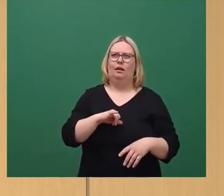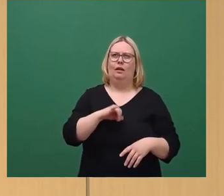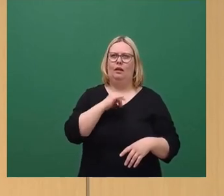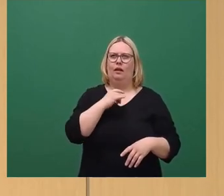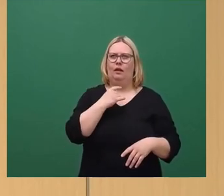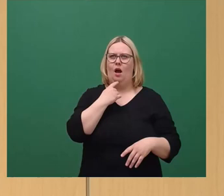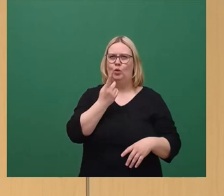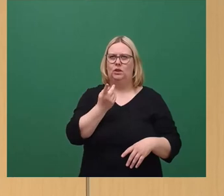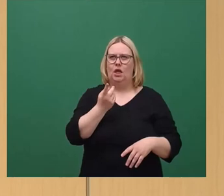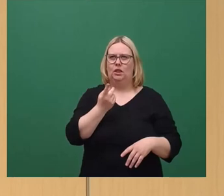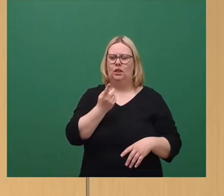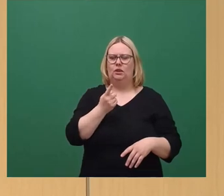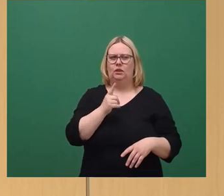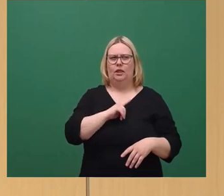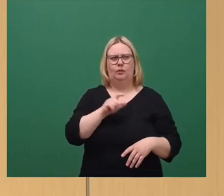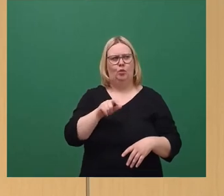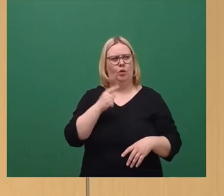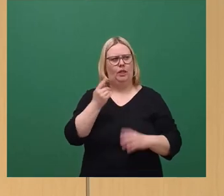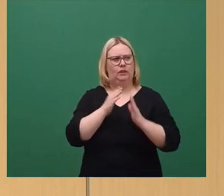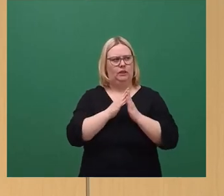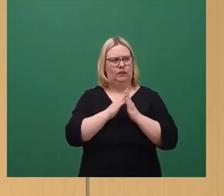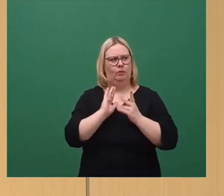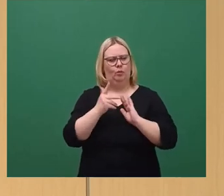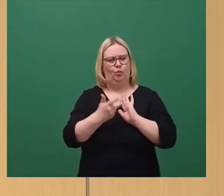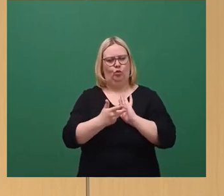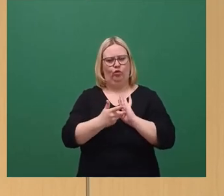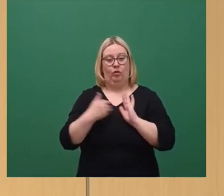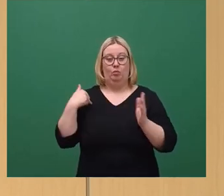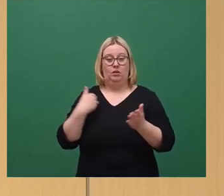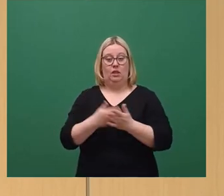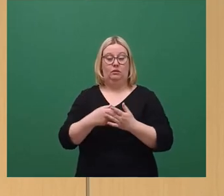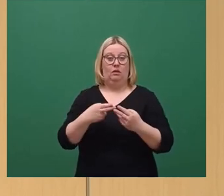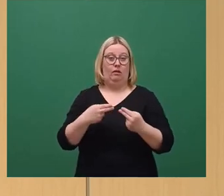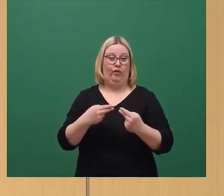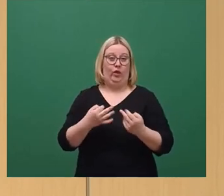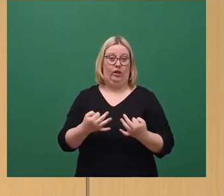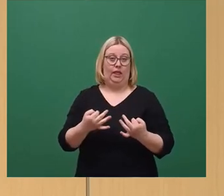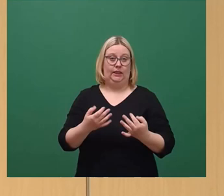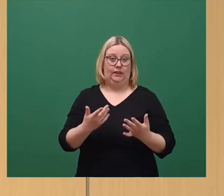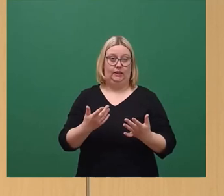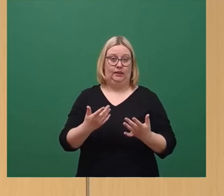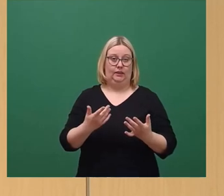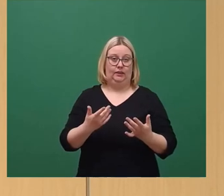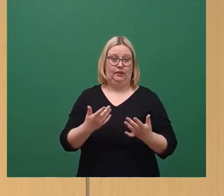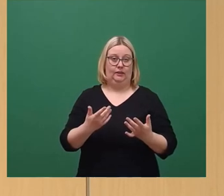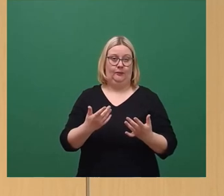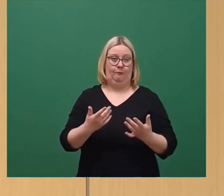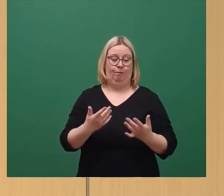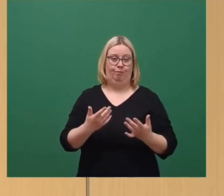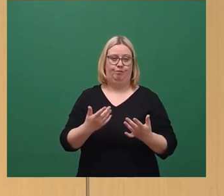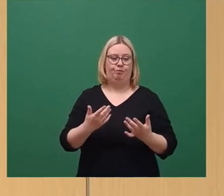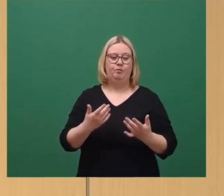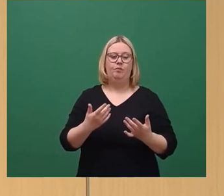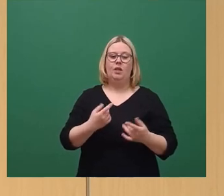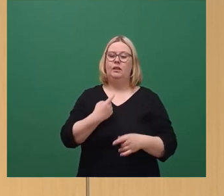Da hatte ich damals Herrn Bürgermeister Sittel gebeten, das mal zu prüfen. Da habe ich bis jetzt noch keine Information diesbezüglich bekommen. Herr Schollbach